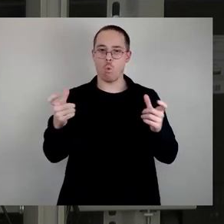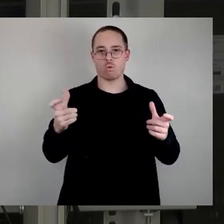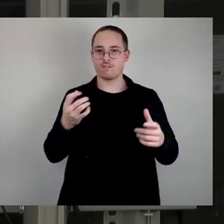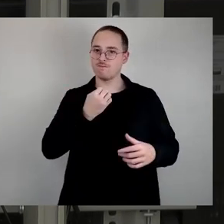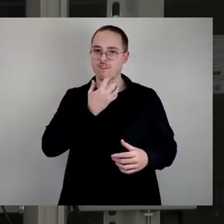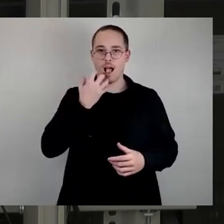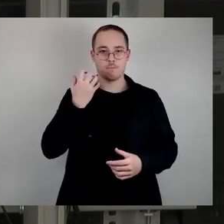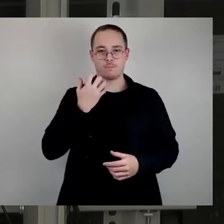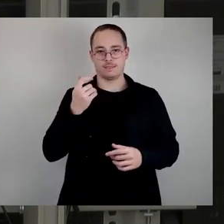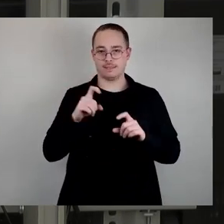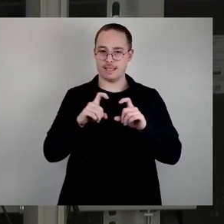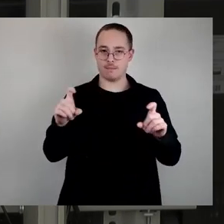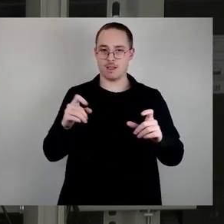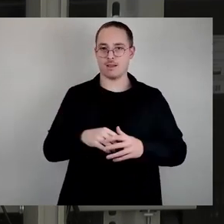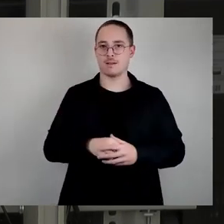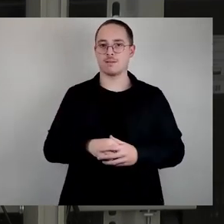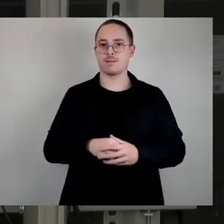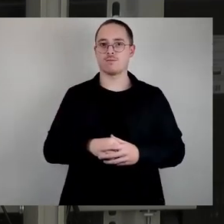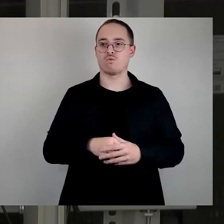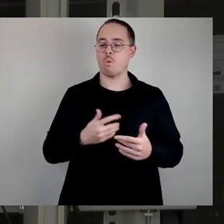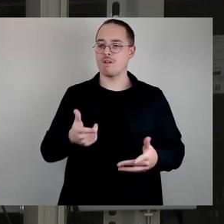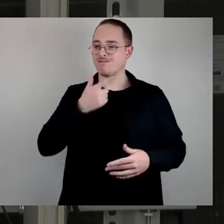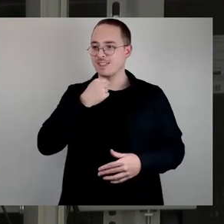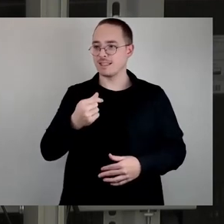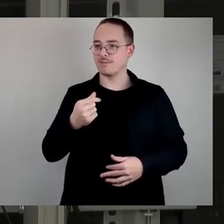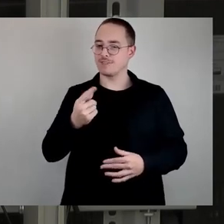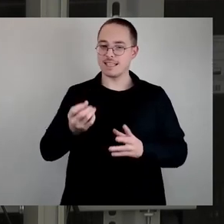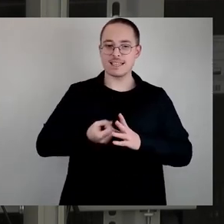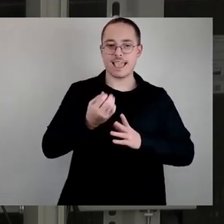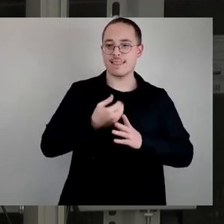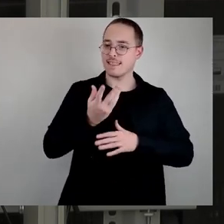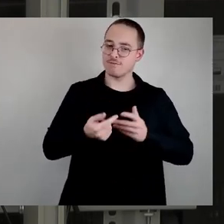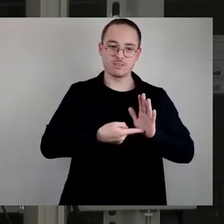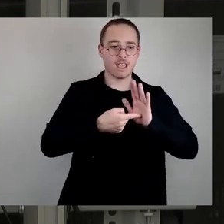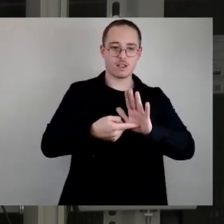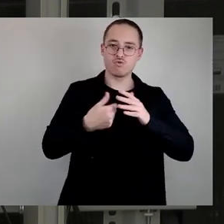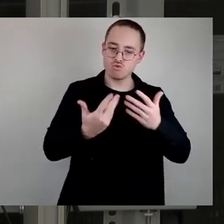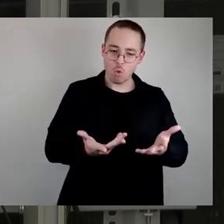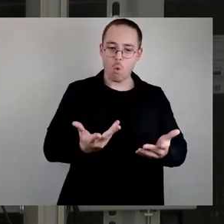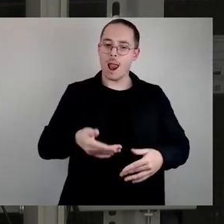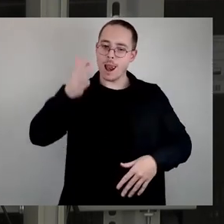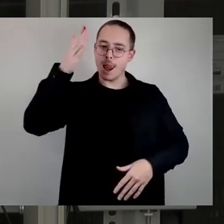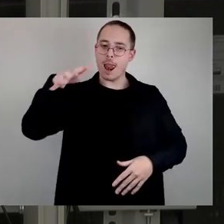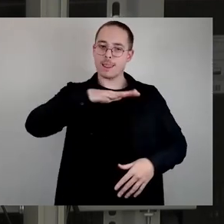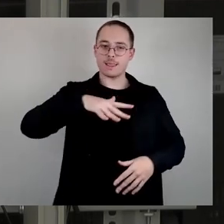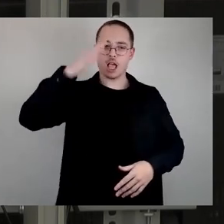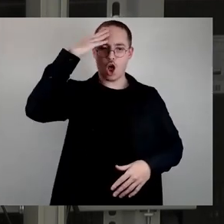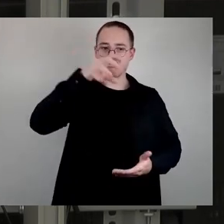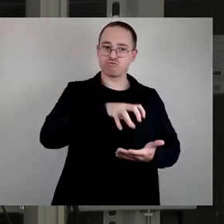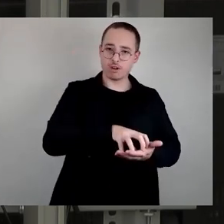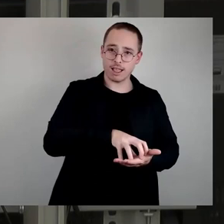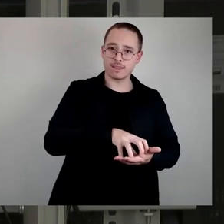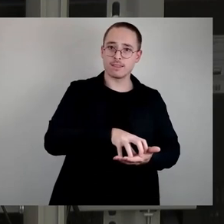Urbanität und kreativer Bohem in der Landeshauptstadt ist, bedeutet für den anderen die jährlich wiederkehrende Angst vor